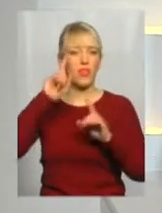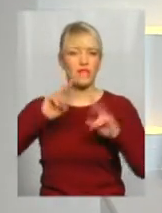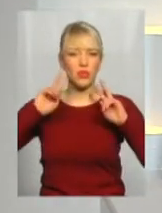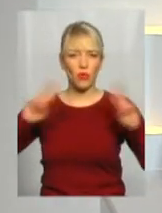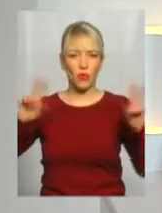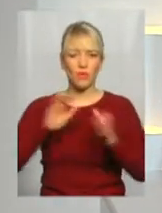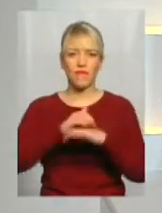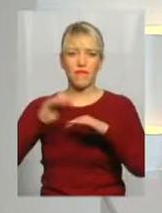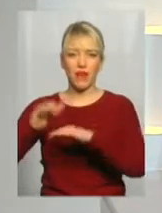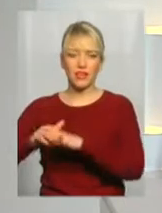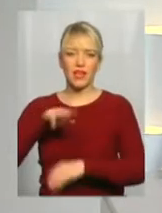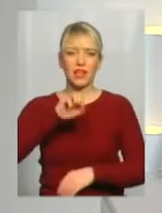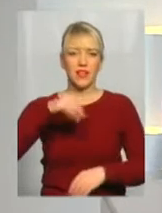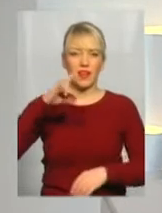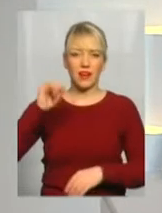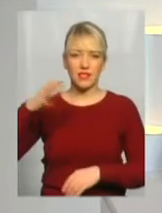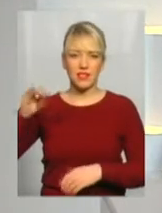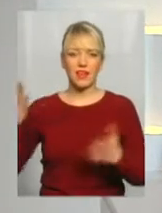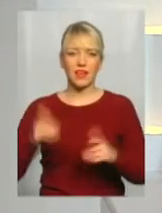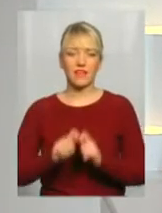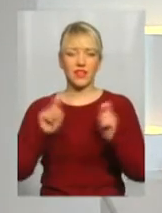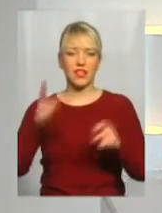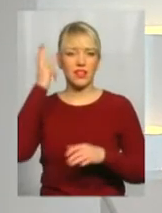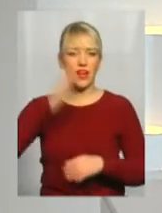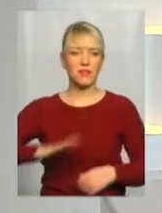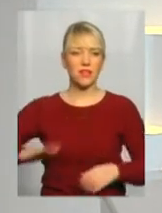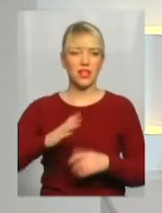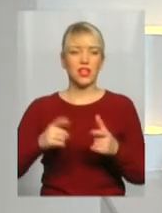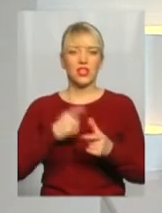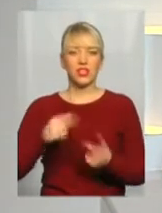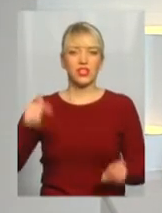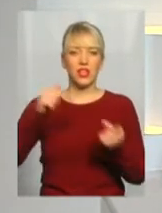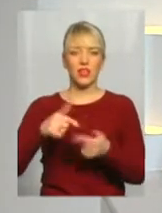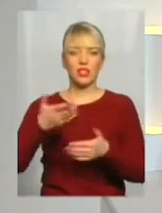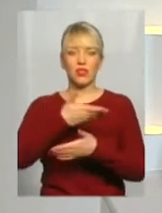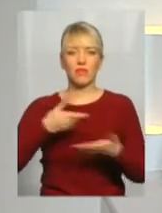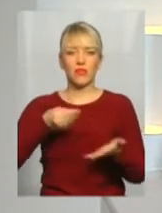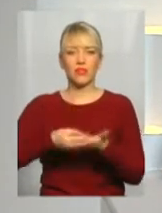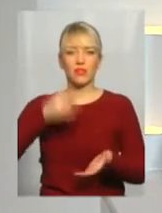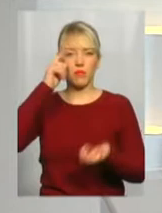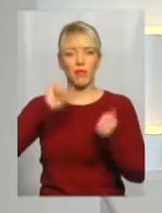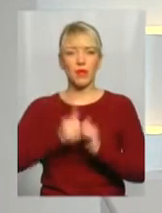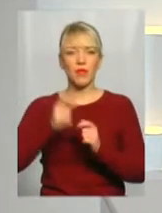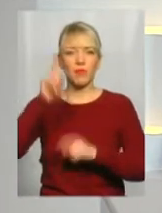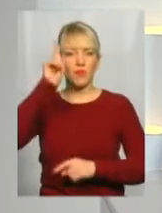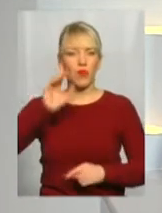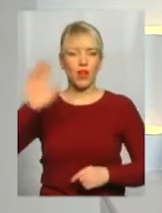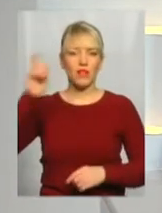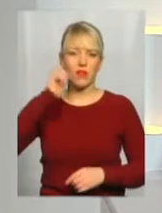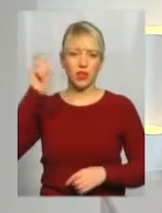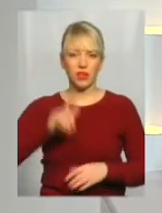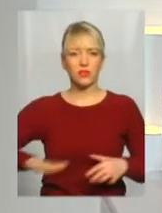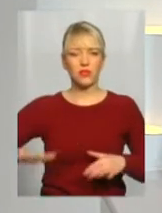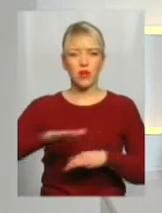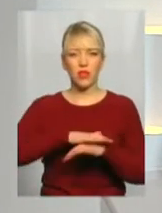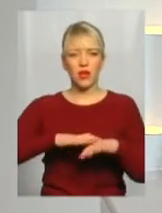Тараса, які відкрились на Хмельниччині. Чи належно ми цінуємо пам'ять про генія українського народу? Про